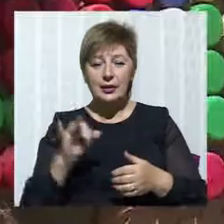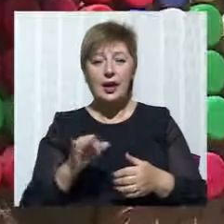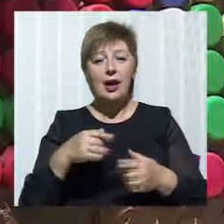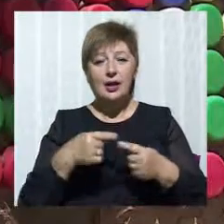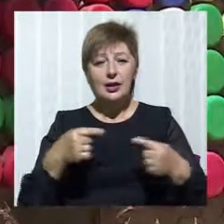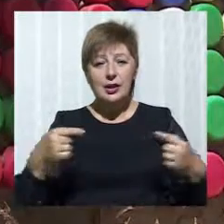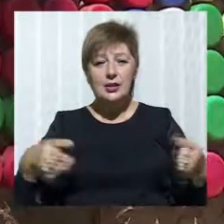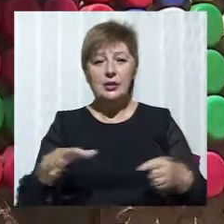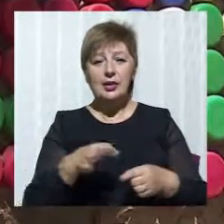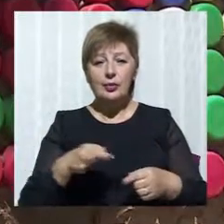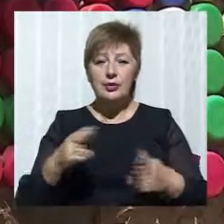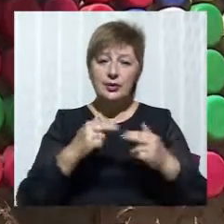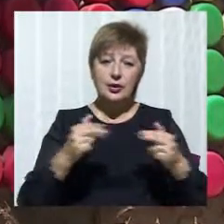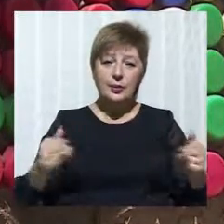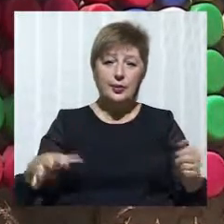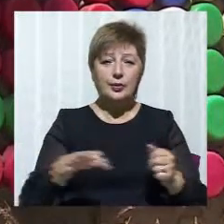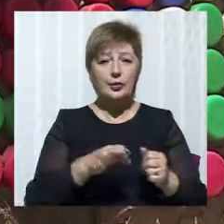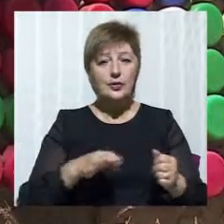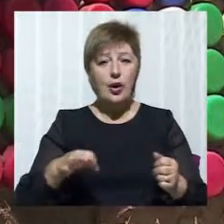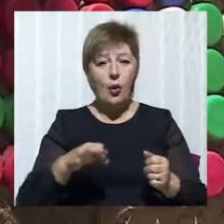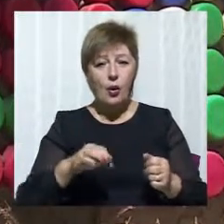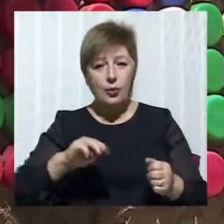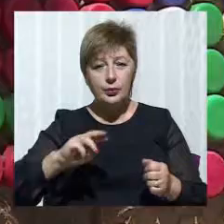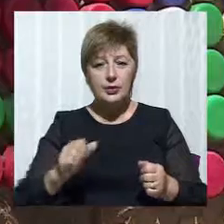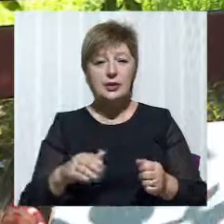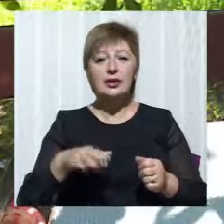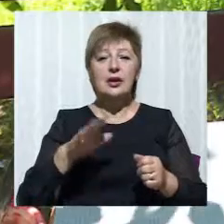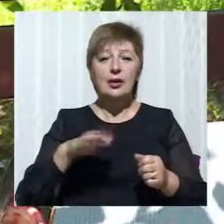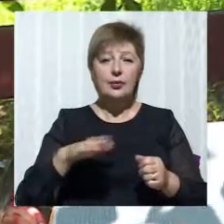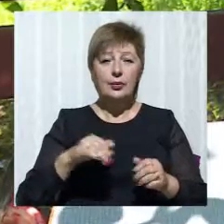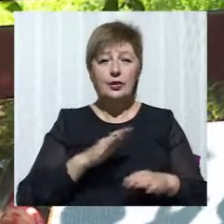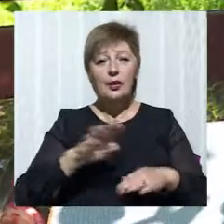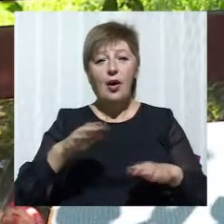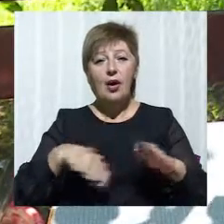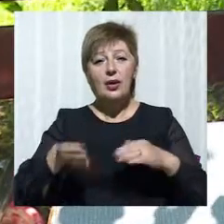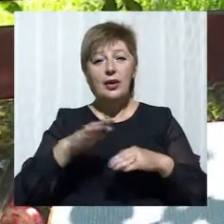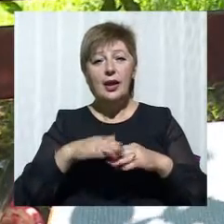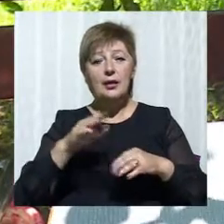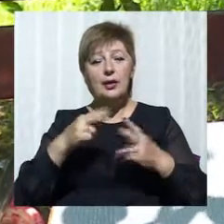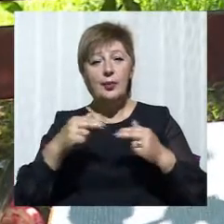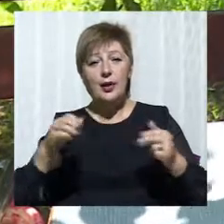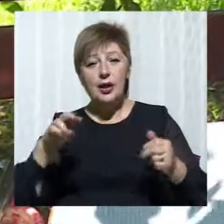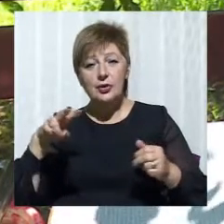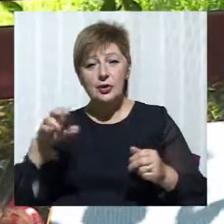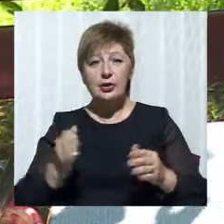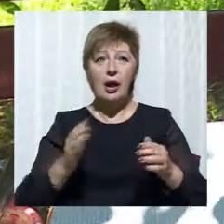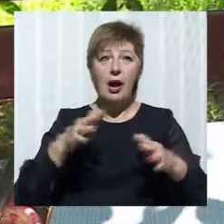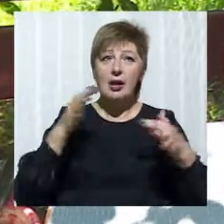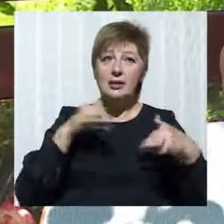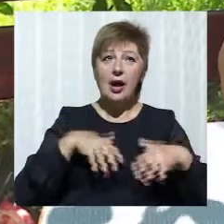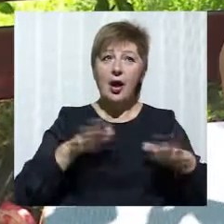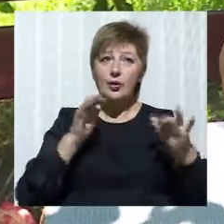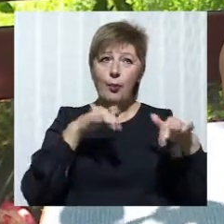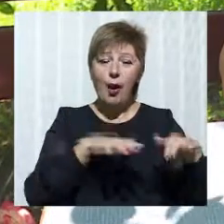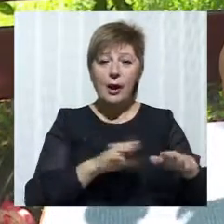почала. Дніпропетровська область біля першого під'їзду, потім на Дніпрянщина йде. Галичина, Полтавська область, Закарпаття, Івано